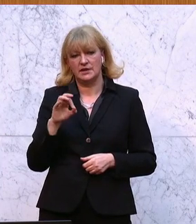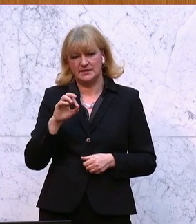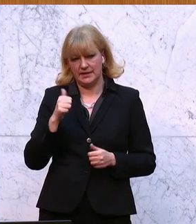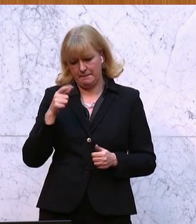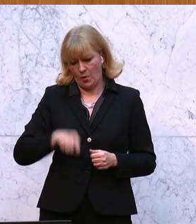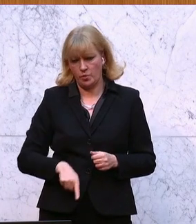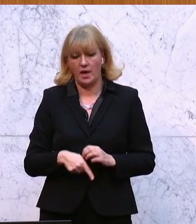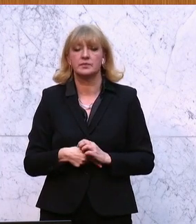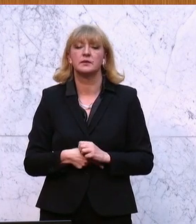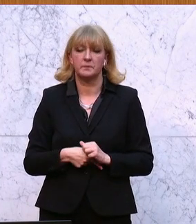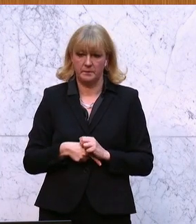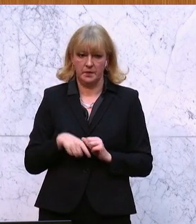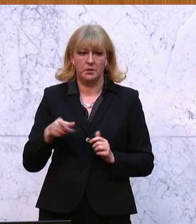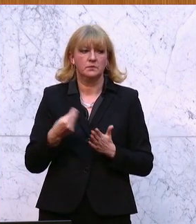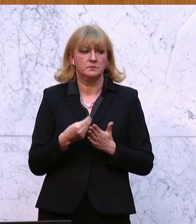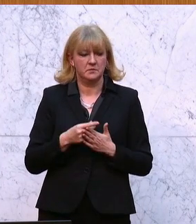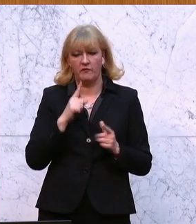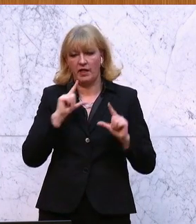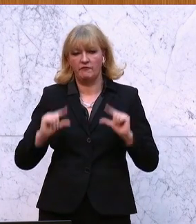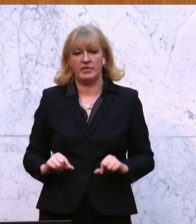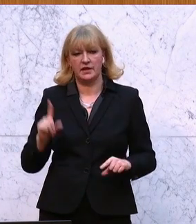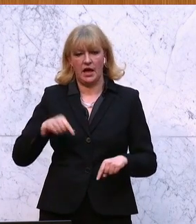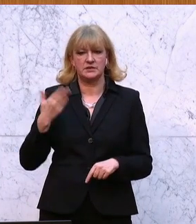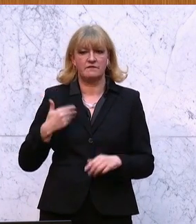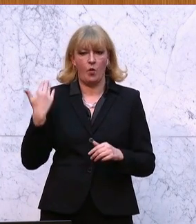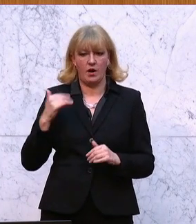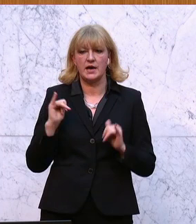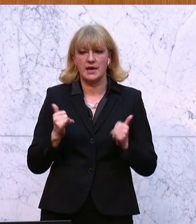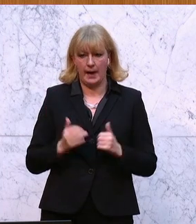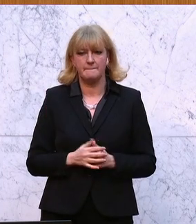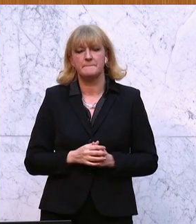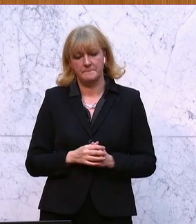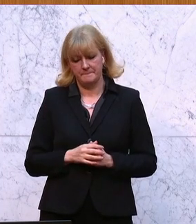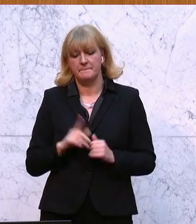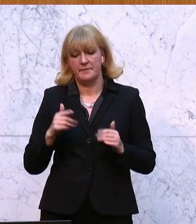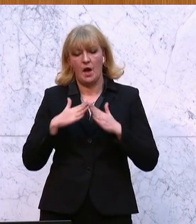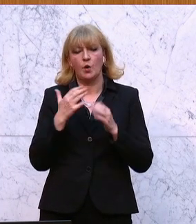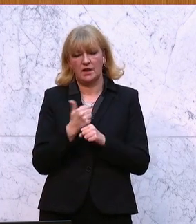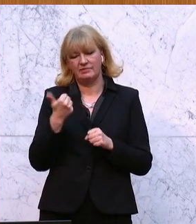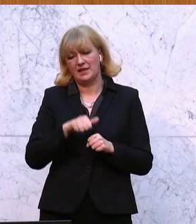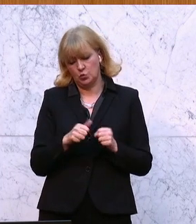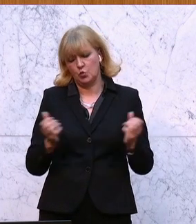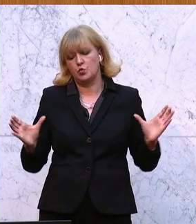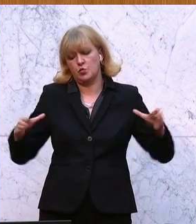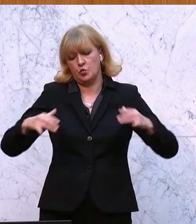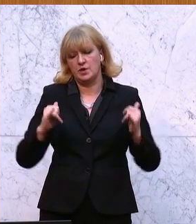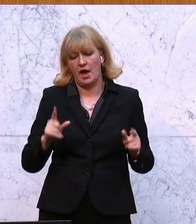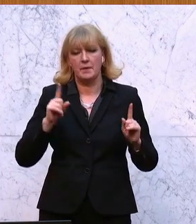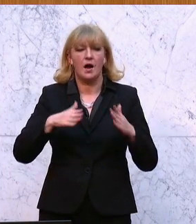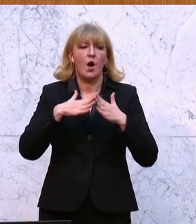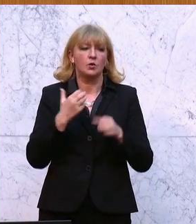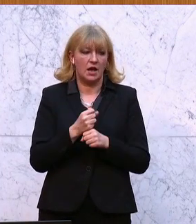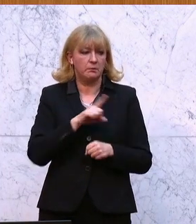Monat und das ist ein Betrag, der wesentlich niedriger ist als vorher. Ja, es kommen Haushalte dazu, aber auch Haushalte, die